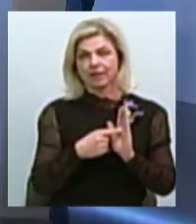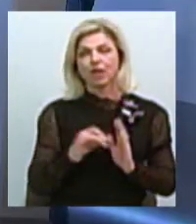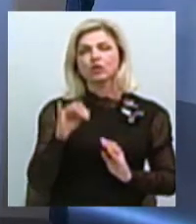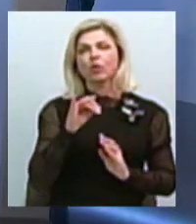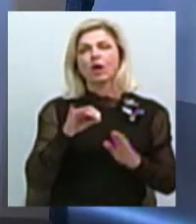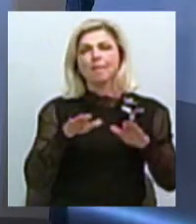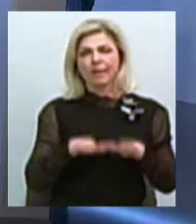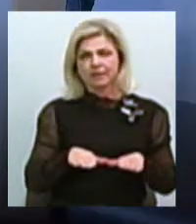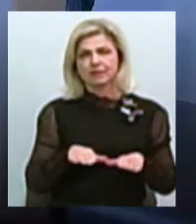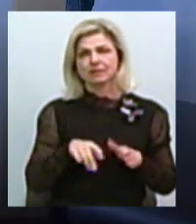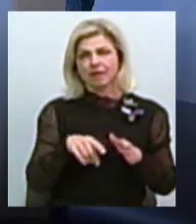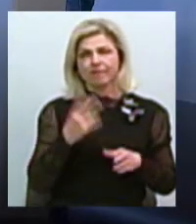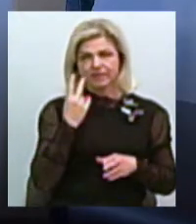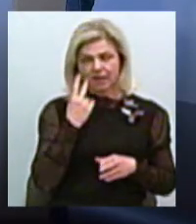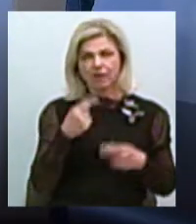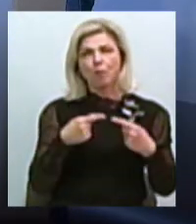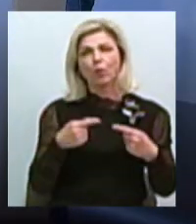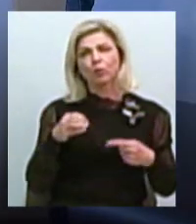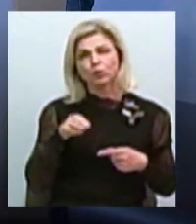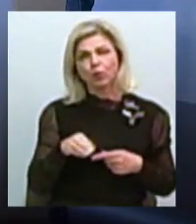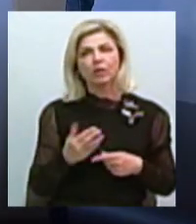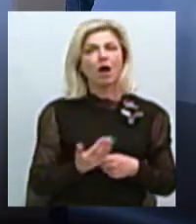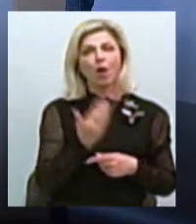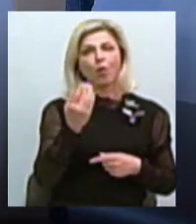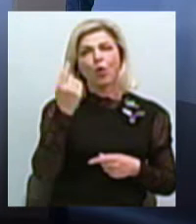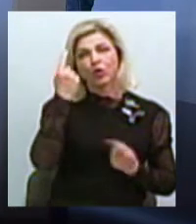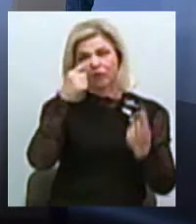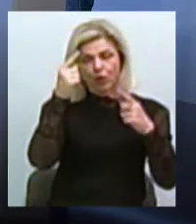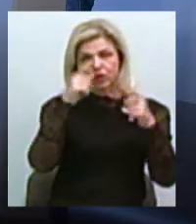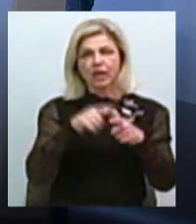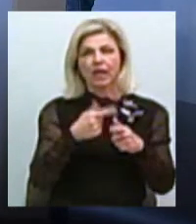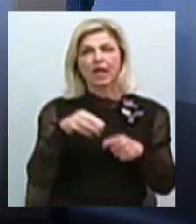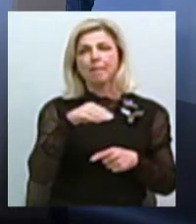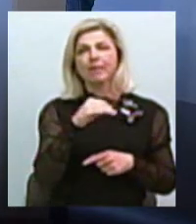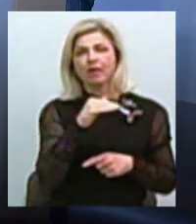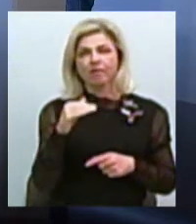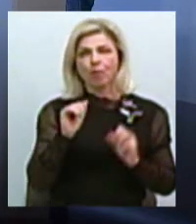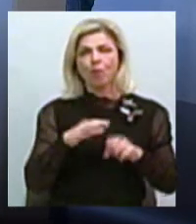міф – це завжди продукт чиєї творчості, чи може міф виникнути внаслідок помилки?